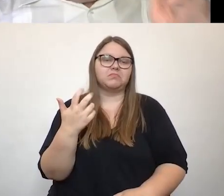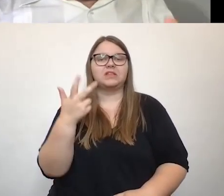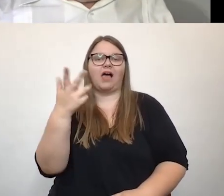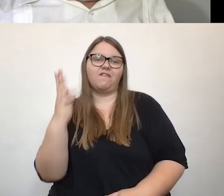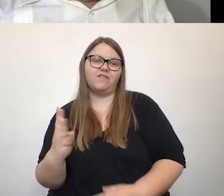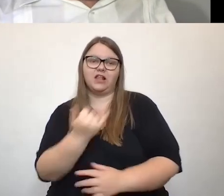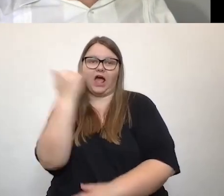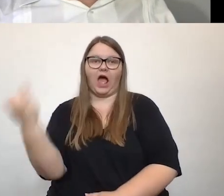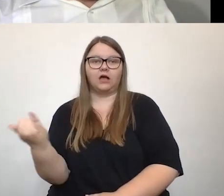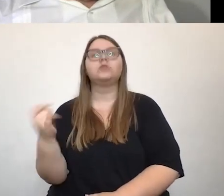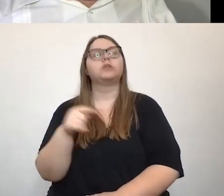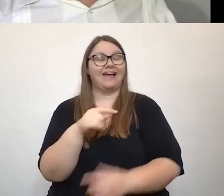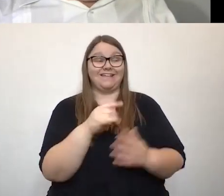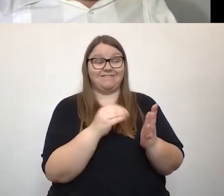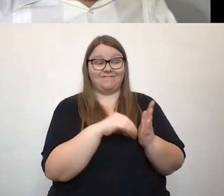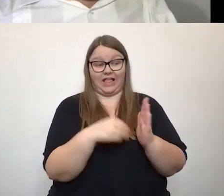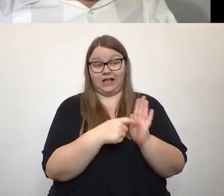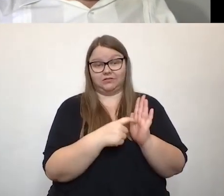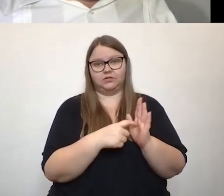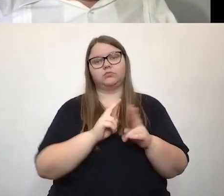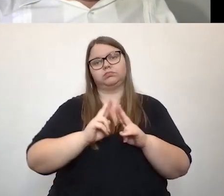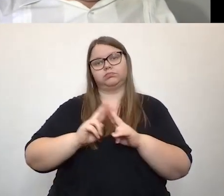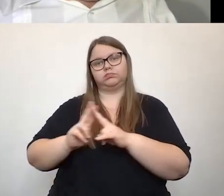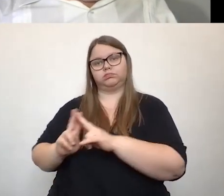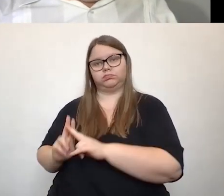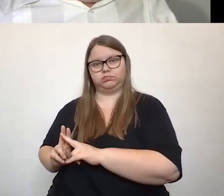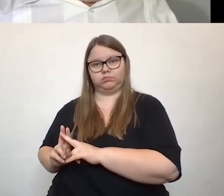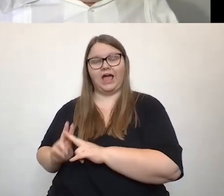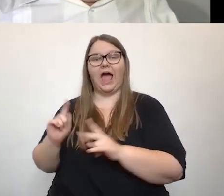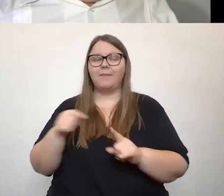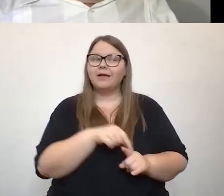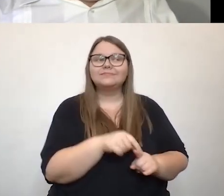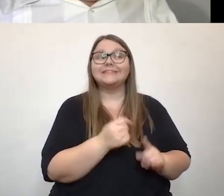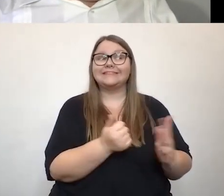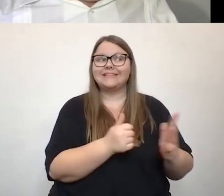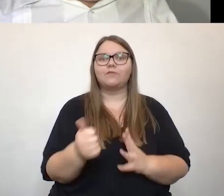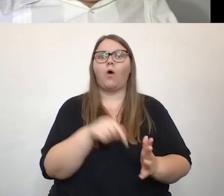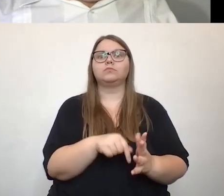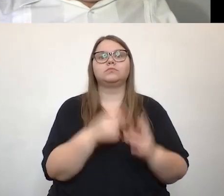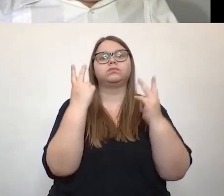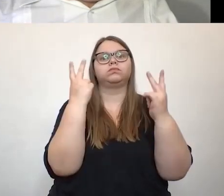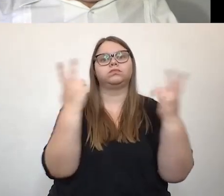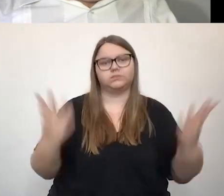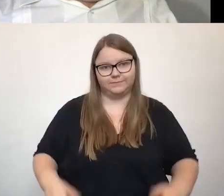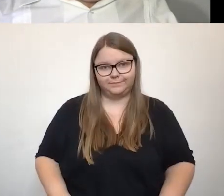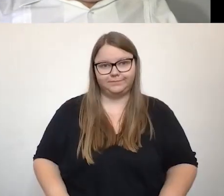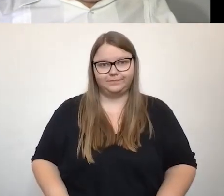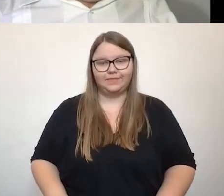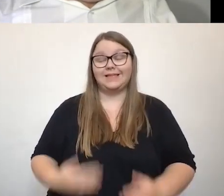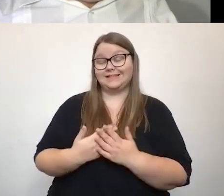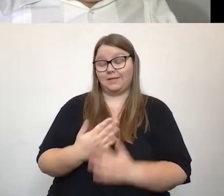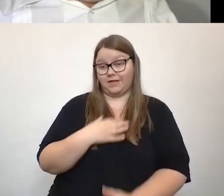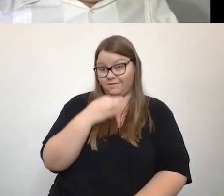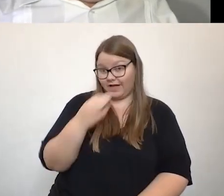Koalitionsvertrag nur abgearbeitet. Darum kommt etwas ganz Wichtiges auf uns zu. Und da wäre meine Frage im Bereich